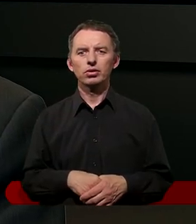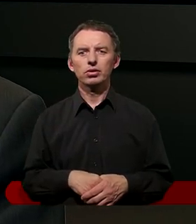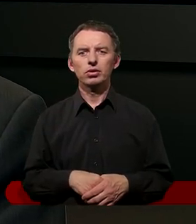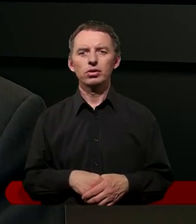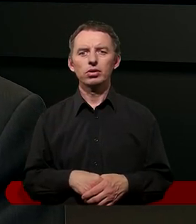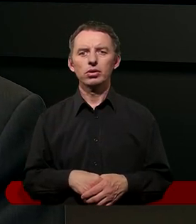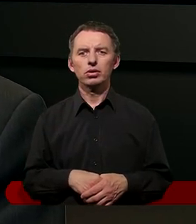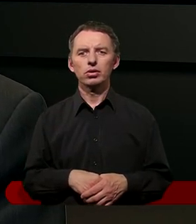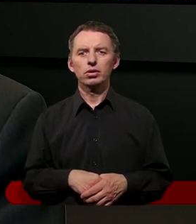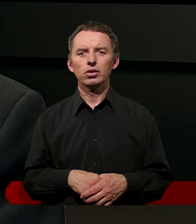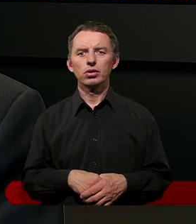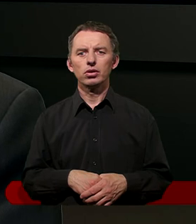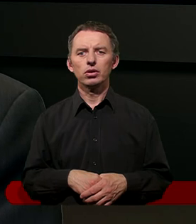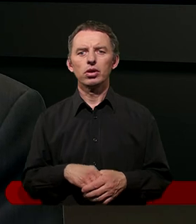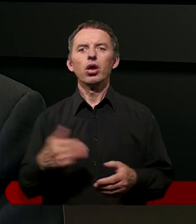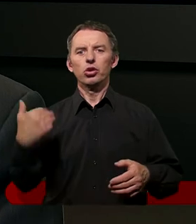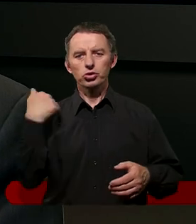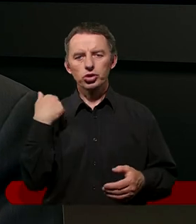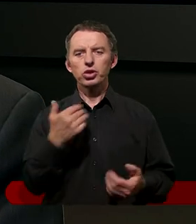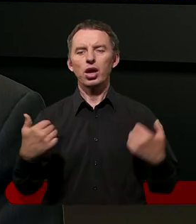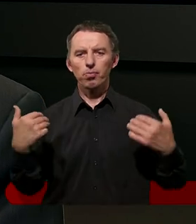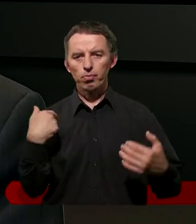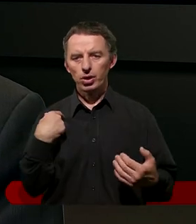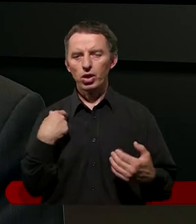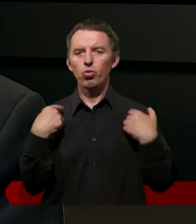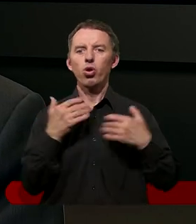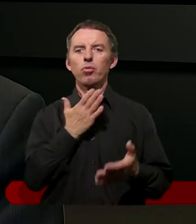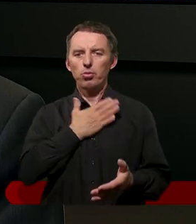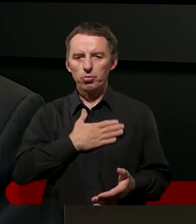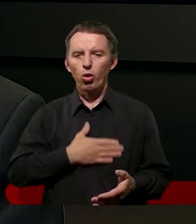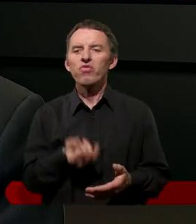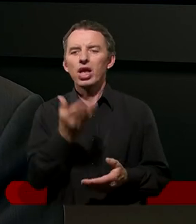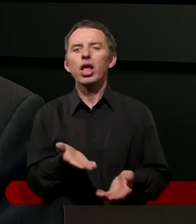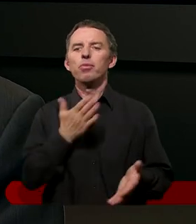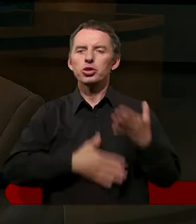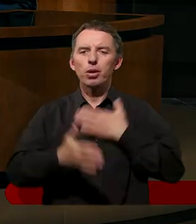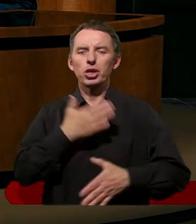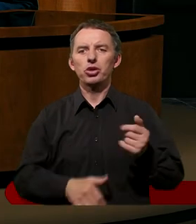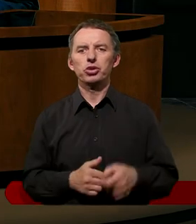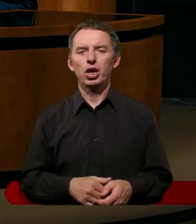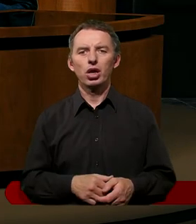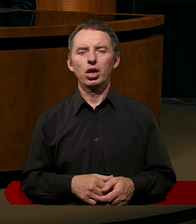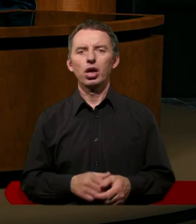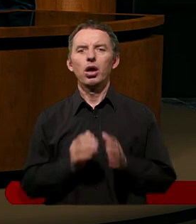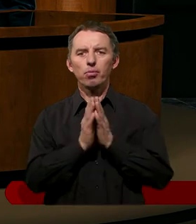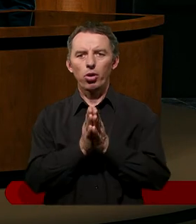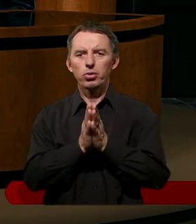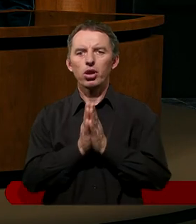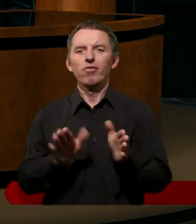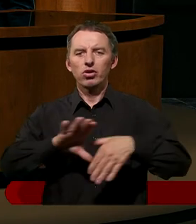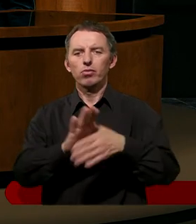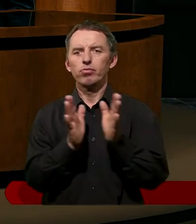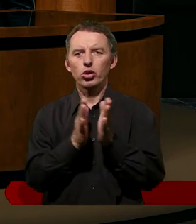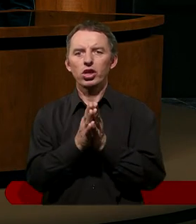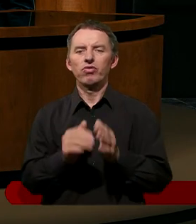Chyba życie byłoby o wiele przyjemniejsze. Poprośmy w